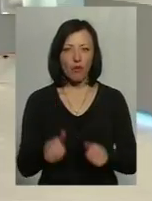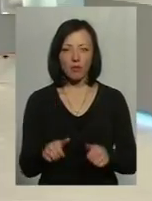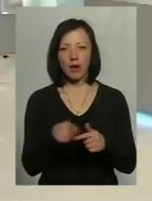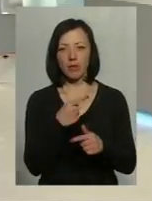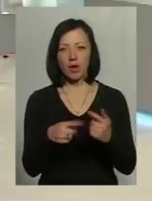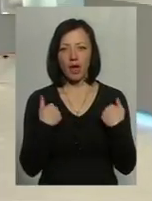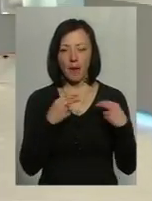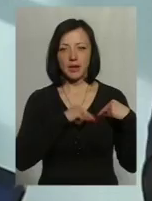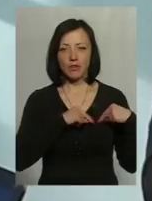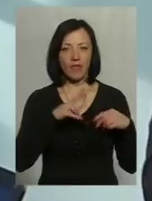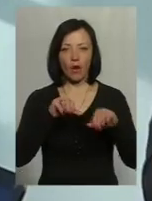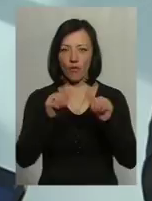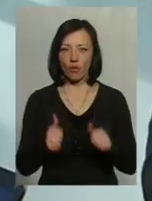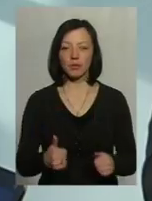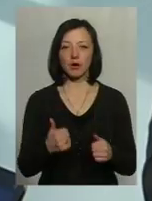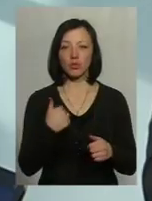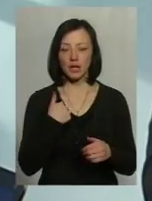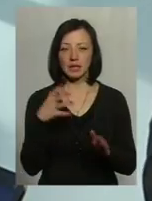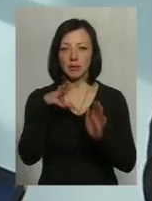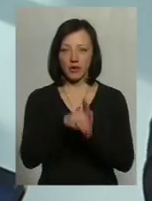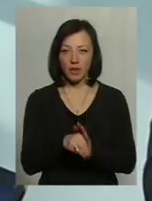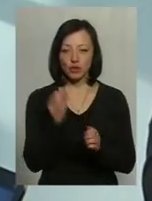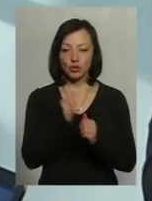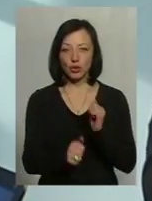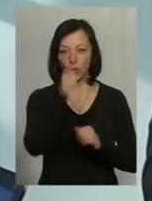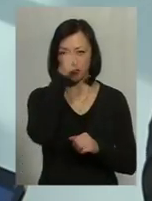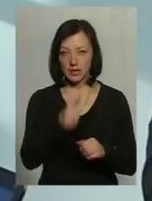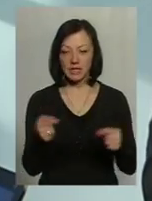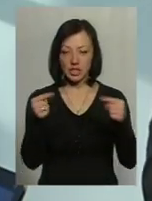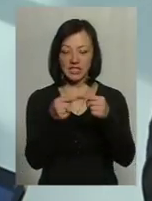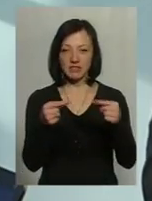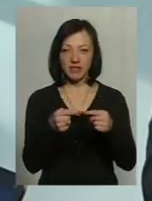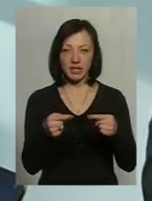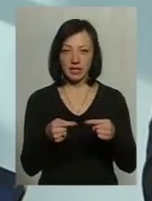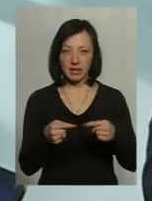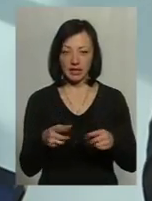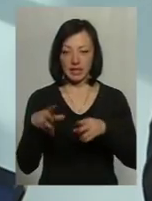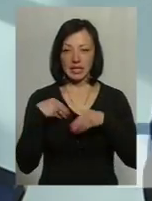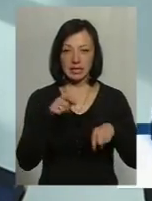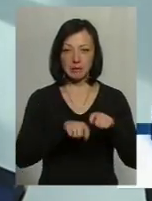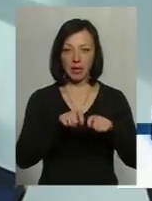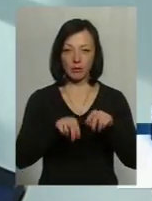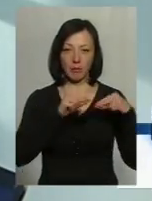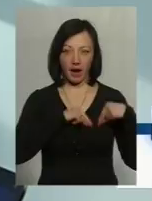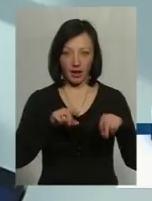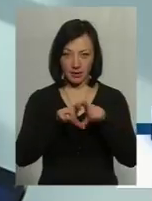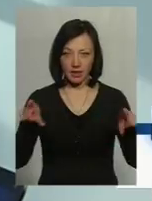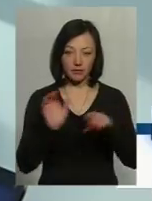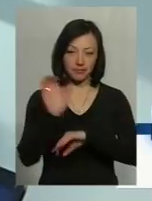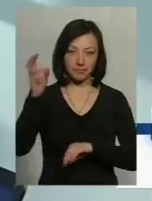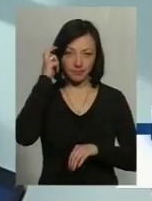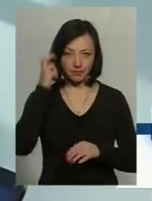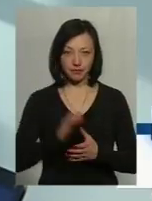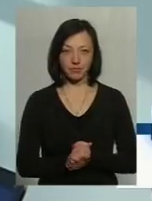там я працював неоформлено. У нас запроваджено зараз щомісячні звірки з інспекцією праці. Ці щомісячні звірки йдуть на Київ,